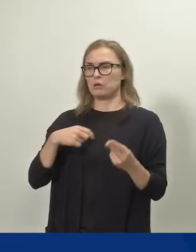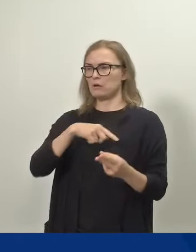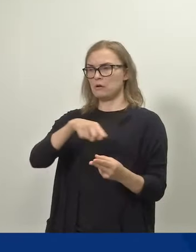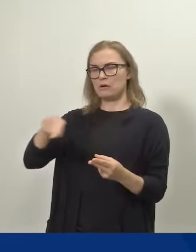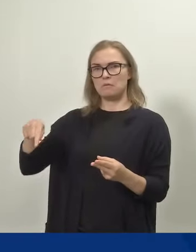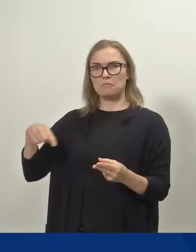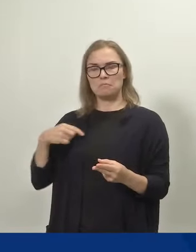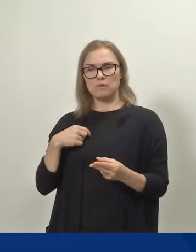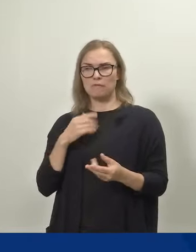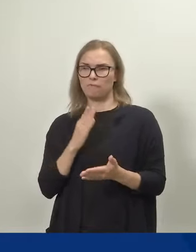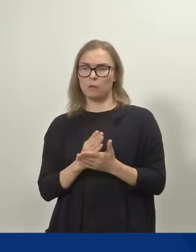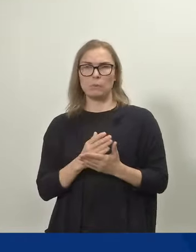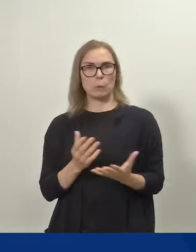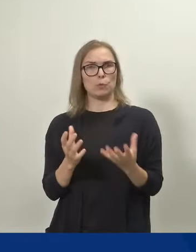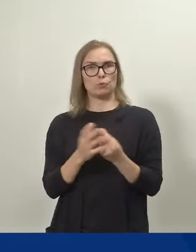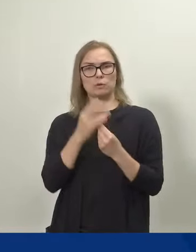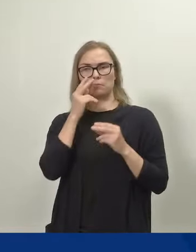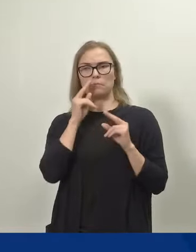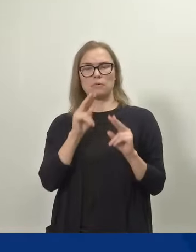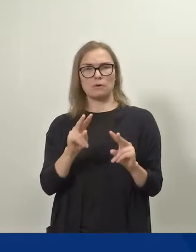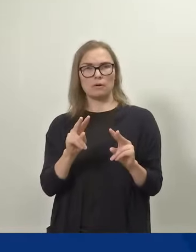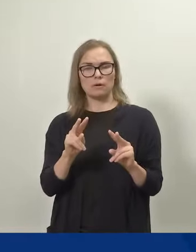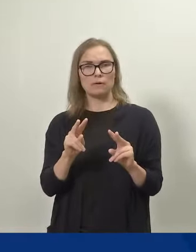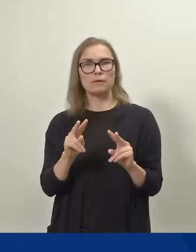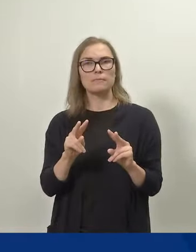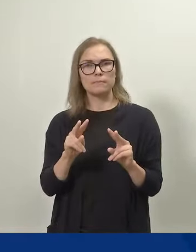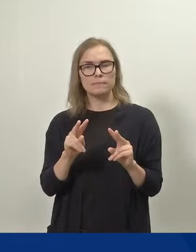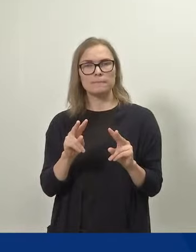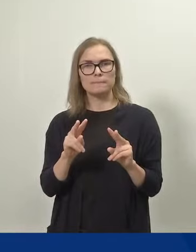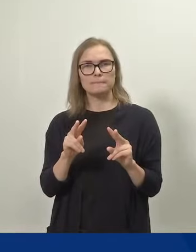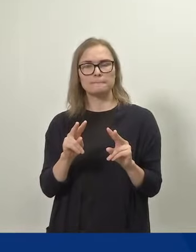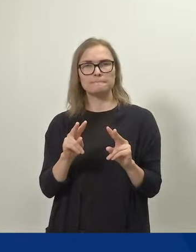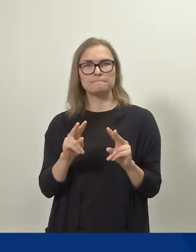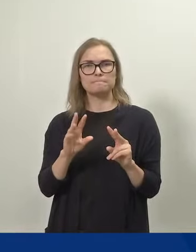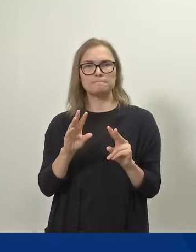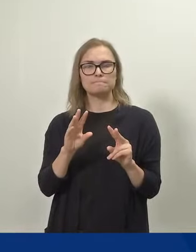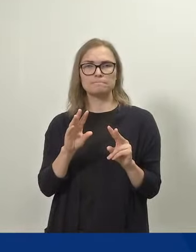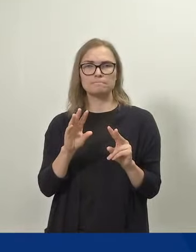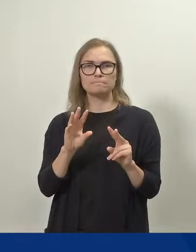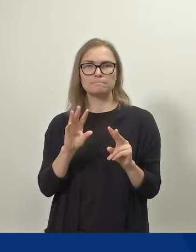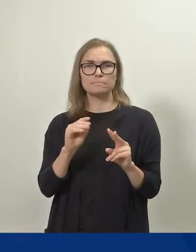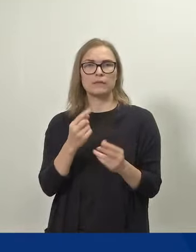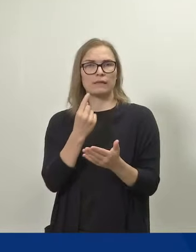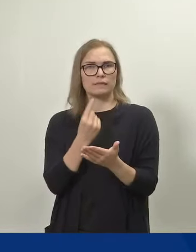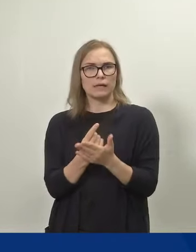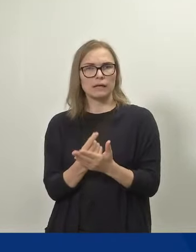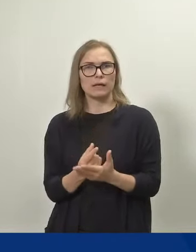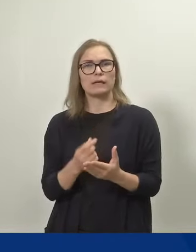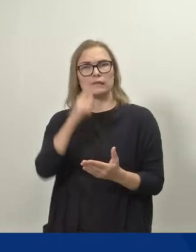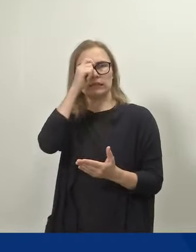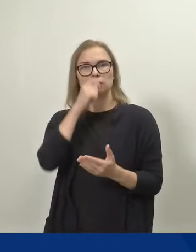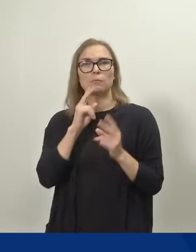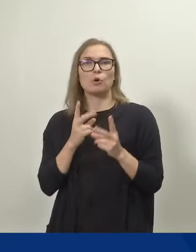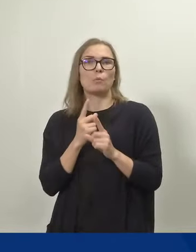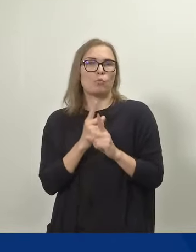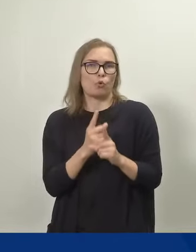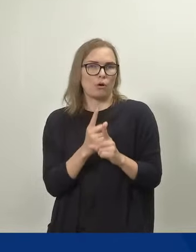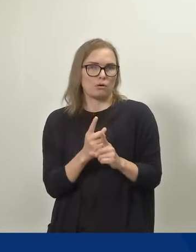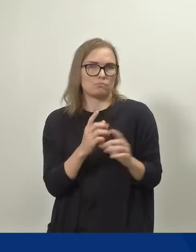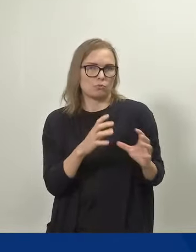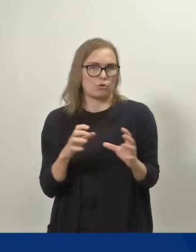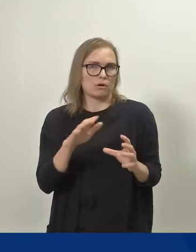muuttua muuttua muuttua. in care with children. But it does not happen